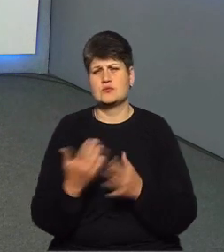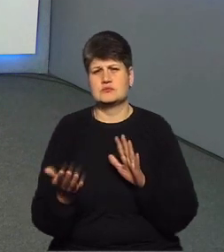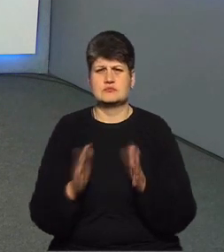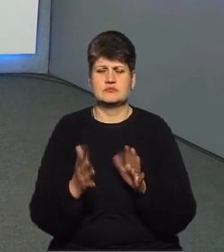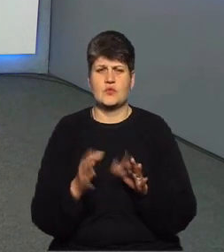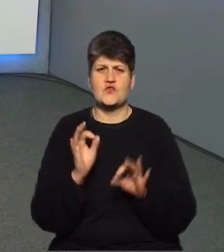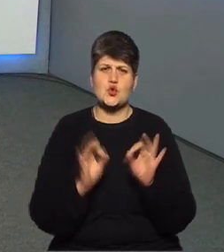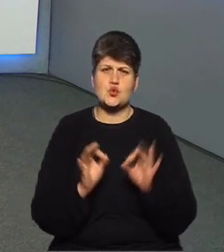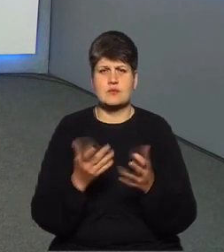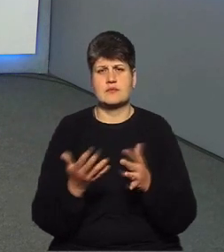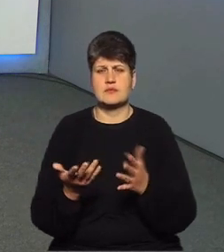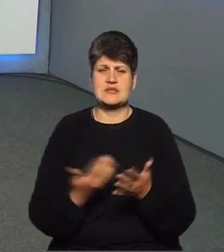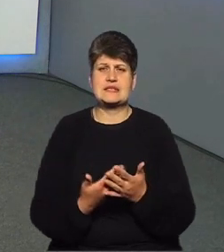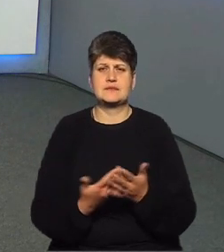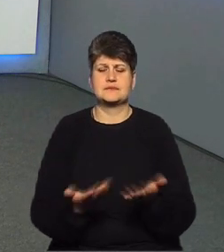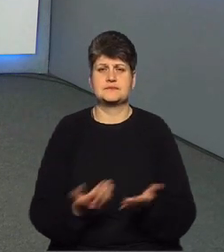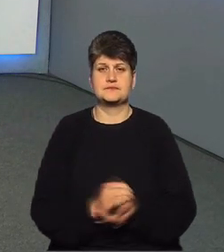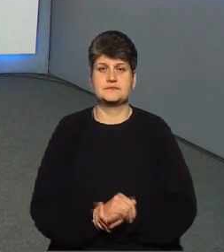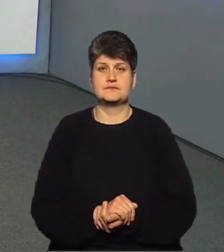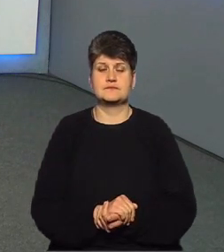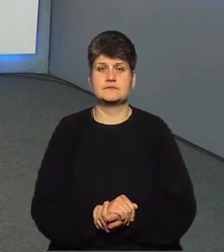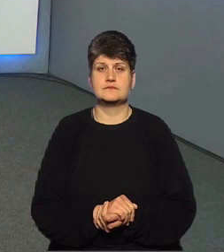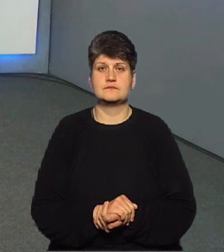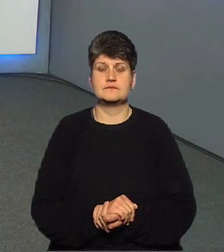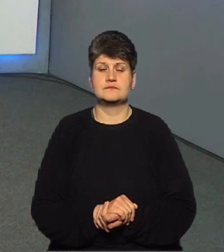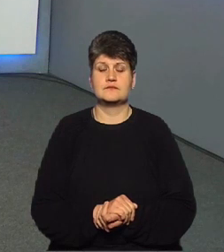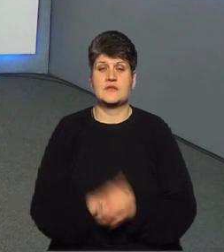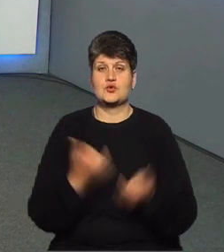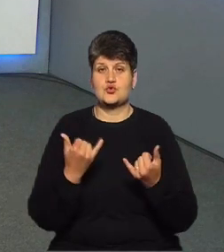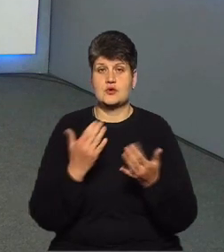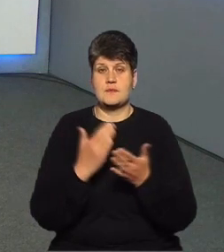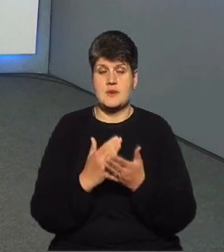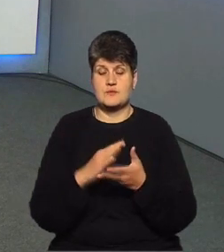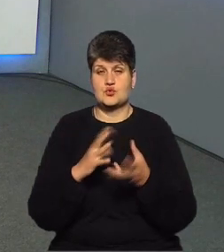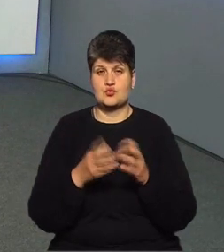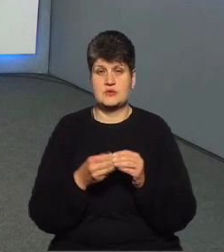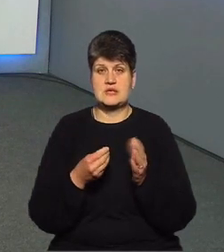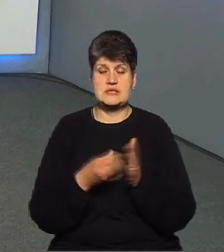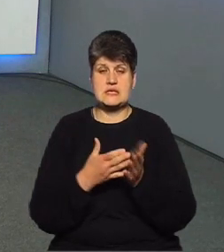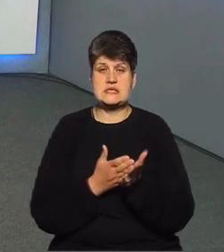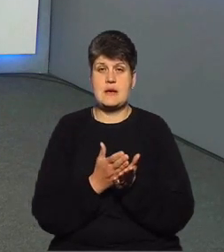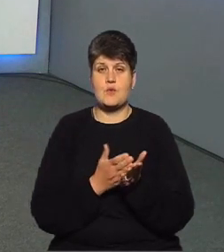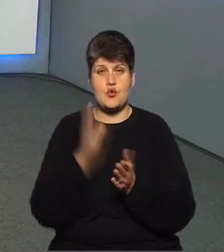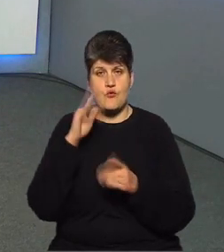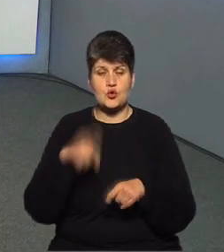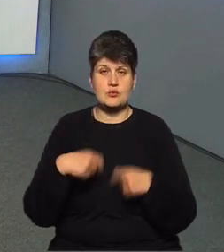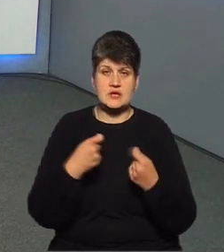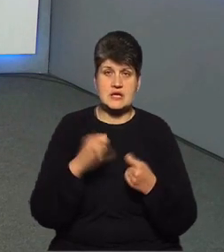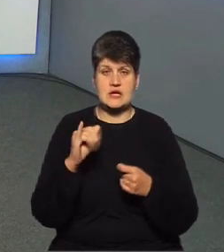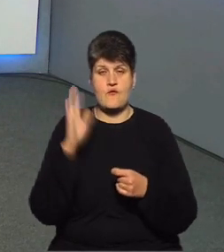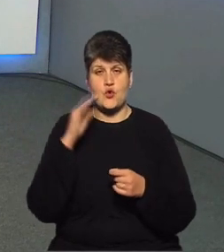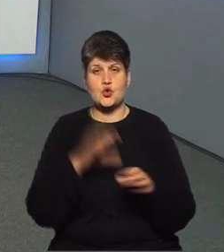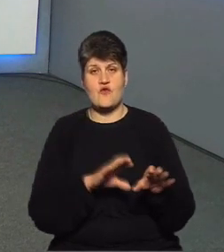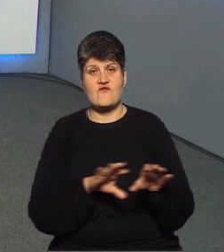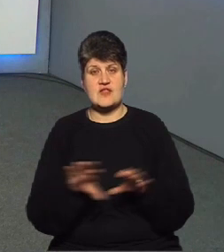в абсолютному вийні? Десь, якщо на сьогоднішній день ми маємо сукупний тариф за послу водопостачання, водовідведення, на рівні